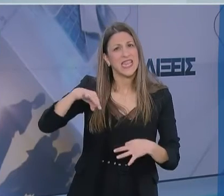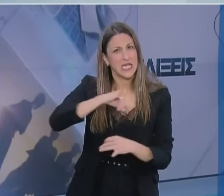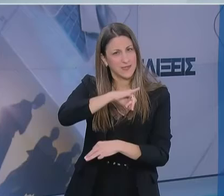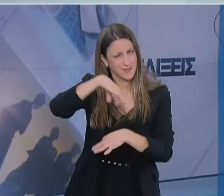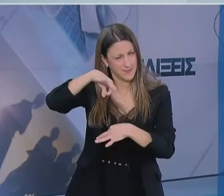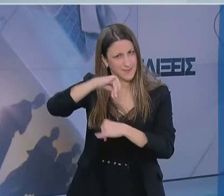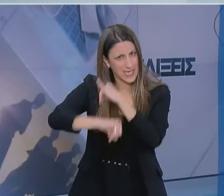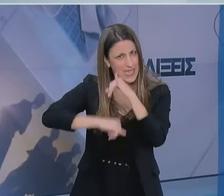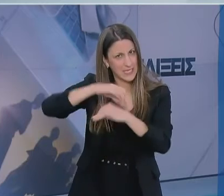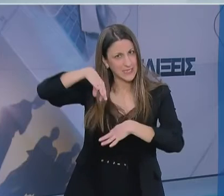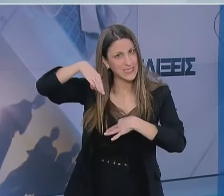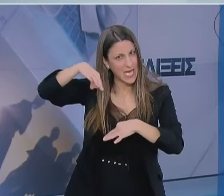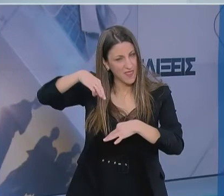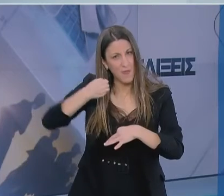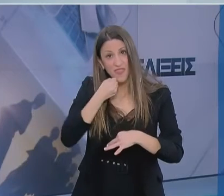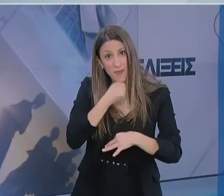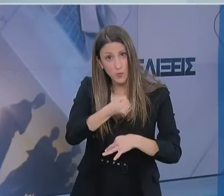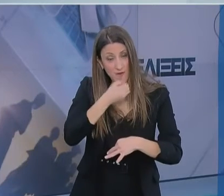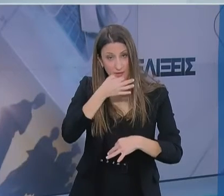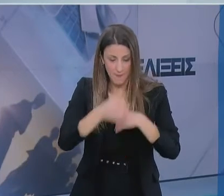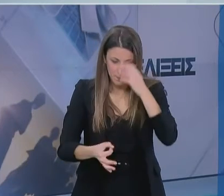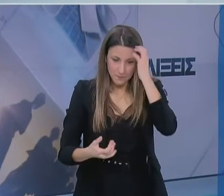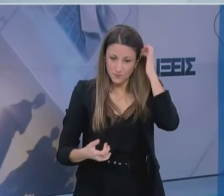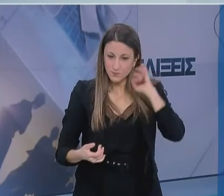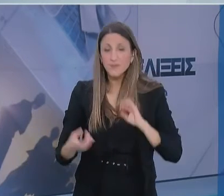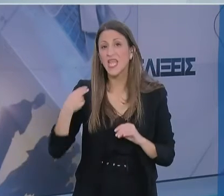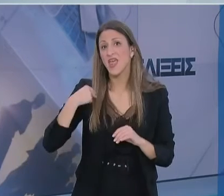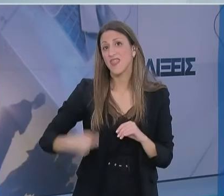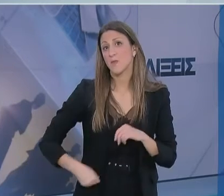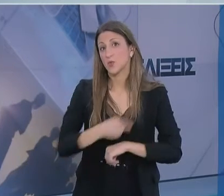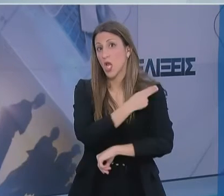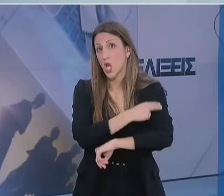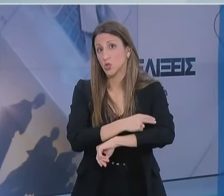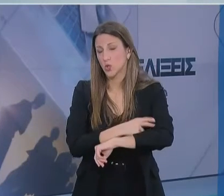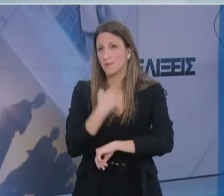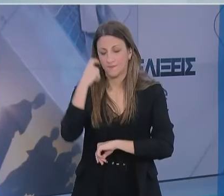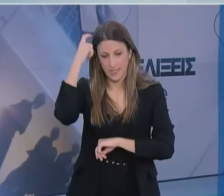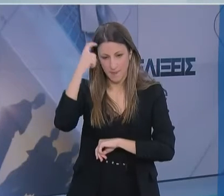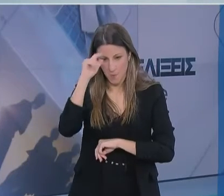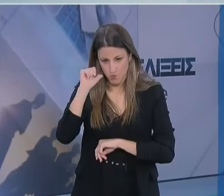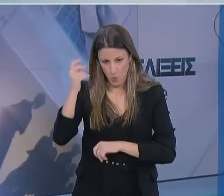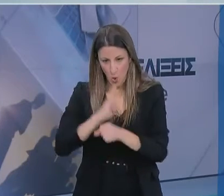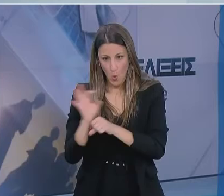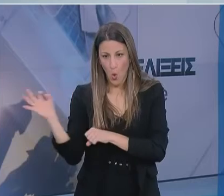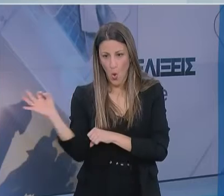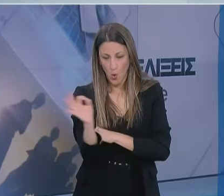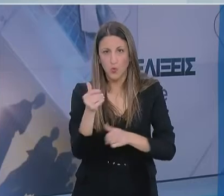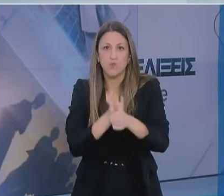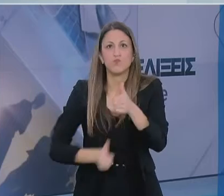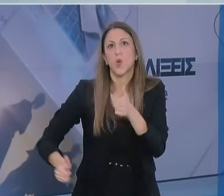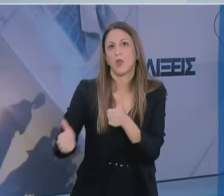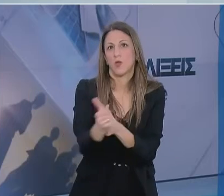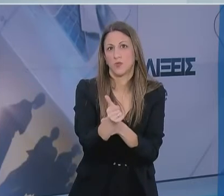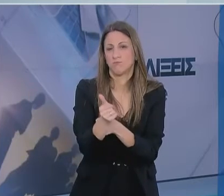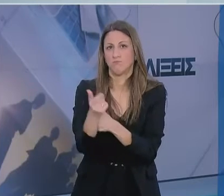Είναι γεγονός ότι το Εθνικό Σύστημα Υγείας έχει θέσει ως προτεραιότητα την αντιμετώπιση της επιδημίας του κορονοϊού και υπάρχουν σαφείς οδηγίες